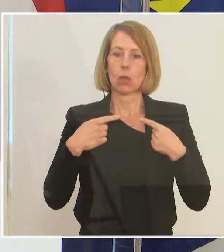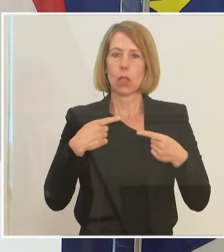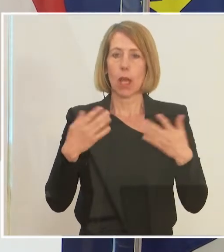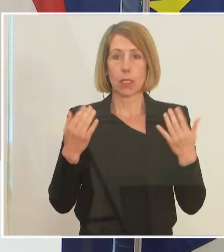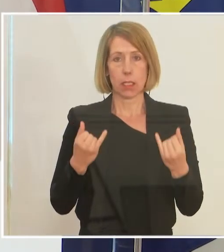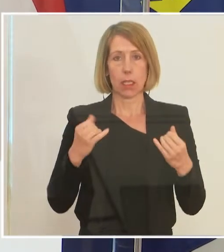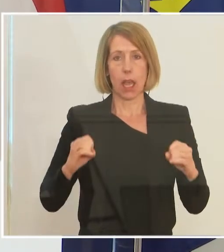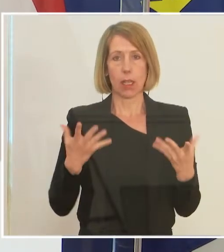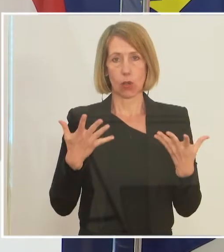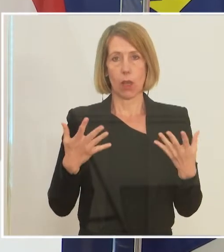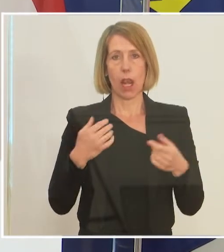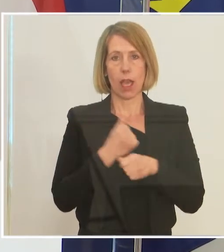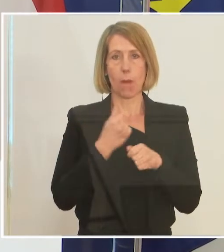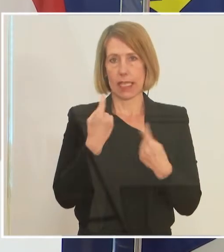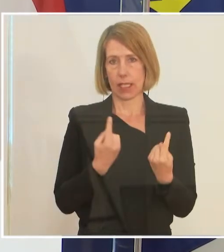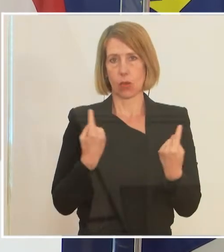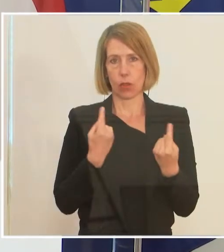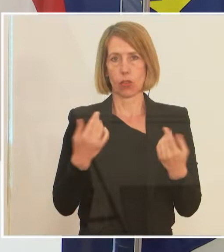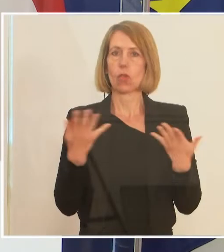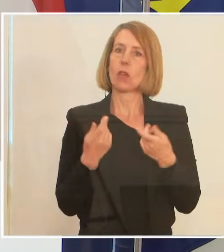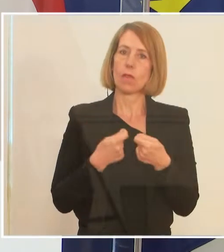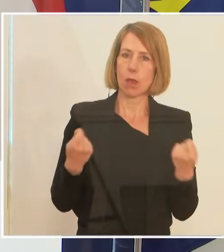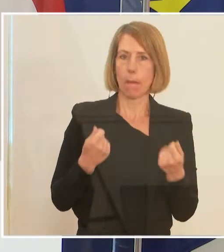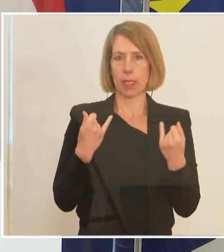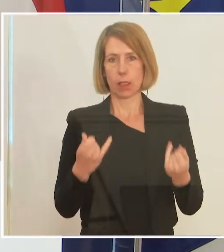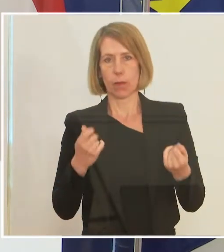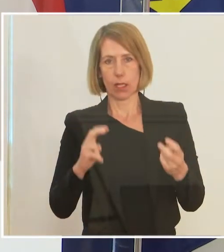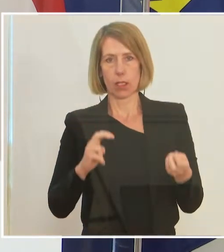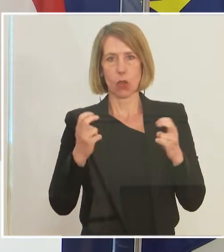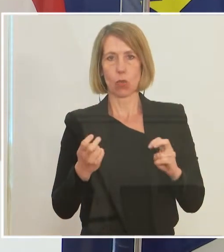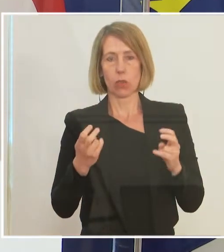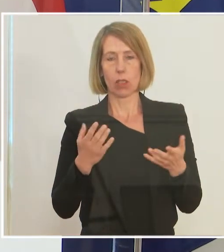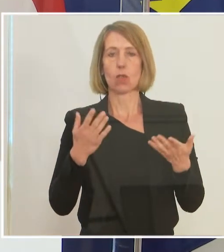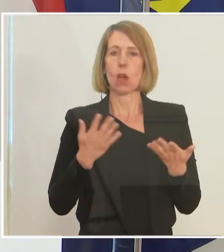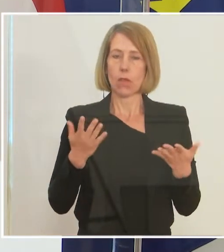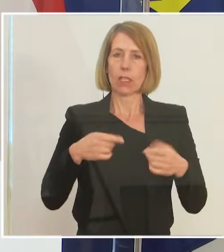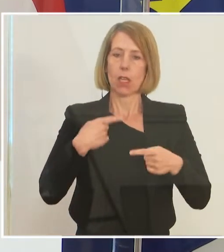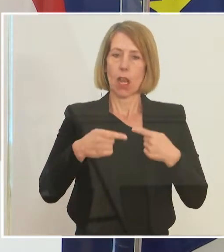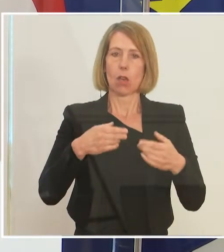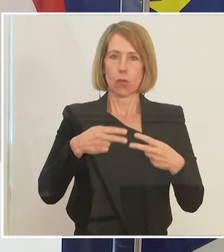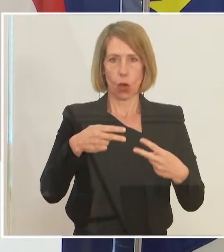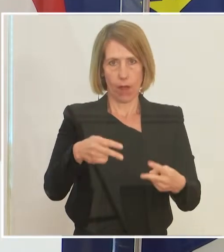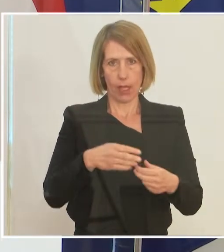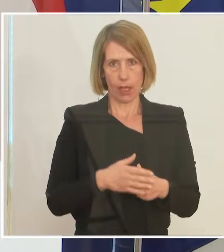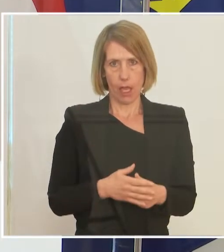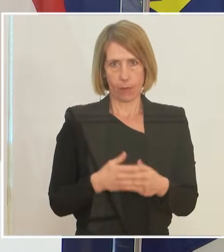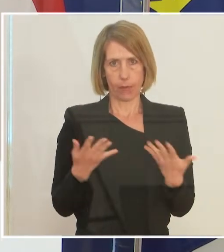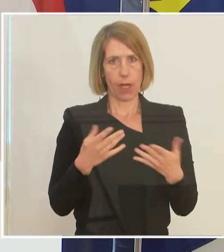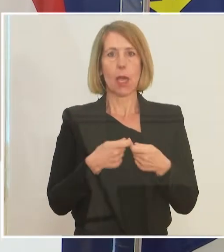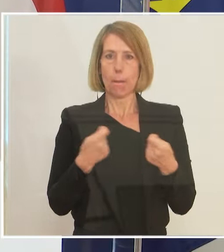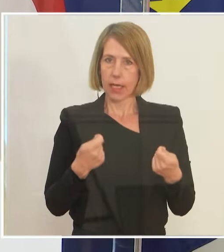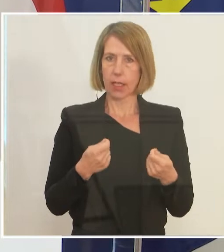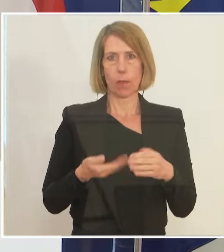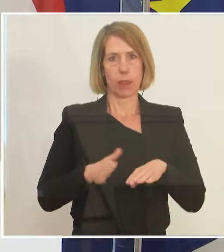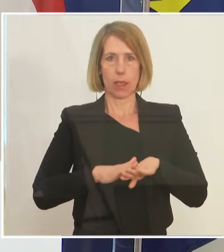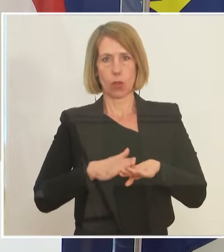Arbeitsmarktsituation und welche Maßnahmen gesetzt wurden und natürlich welche Maßnahmen noch zu